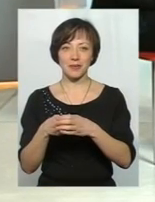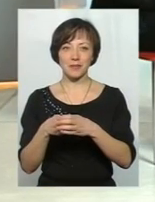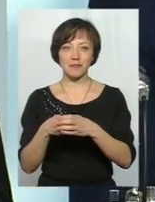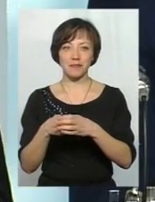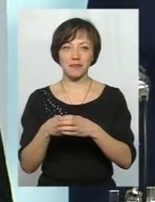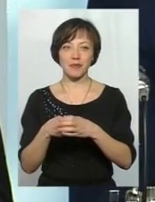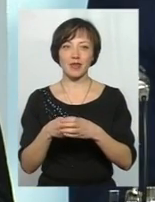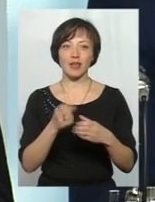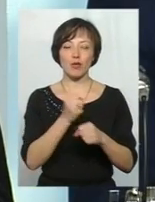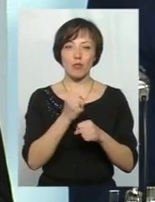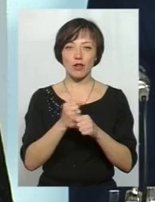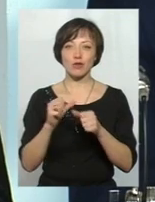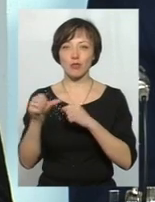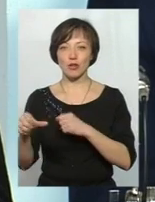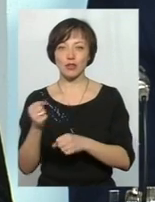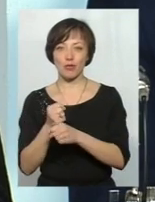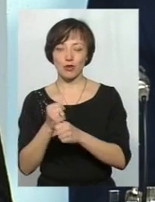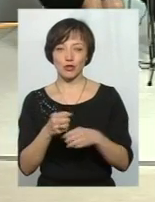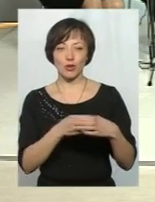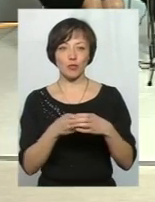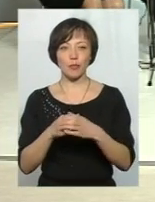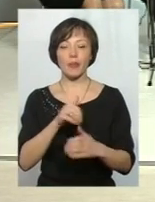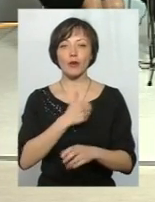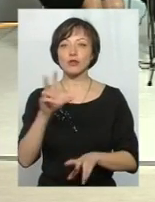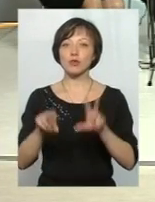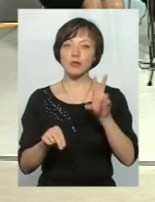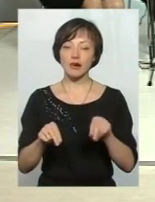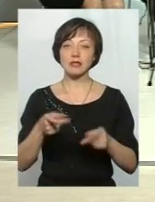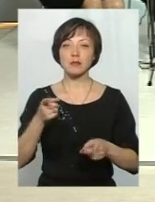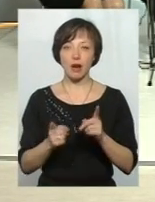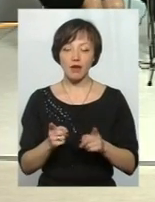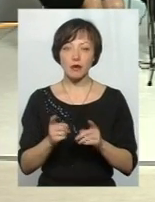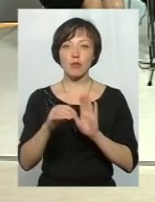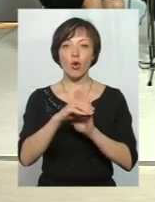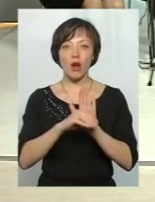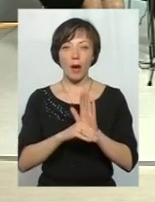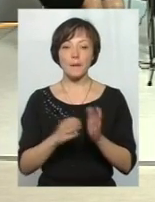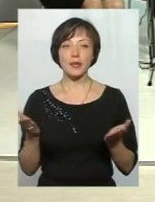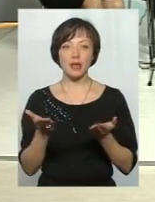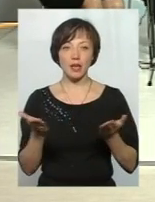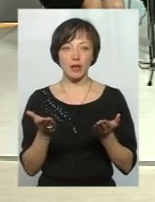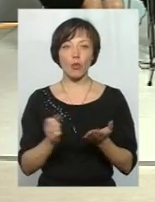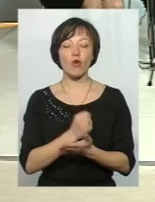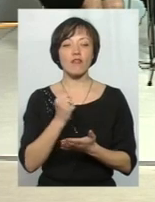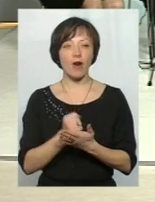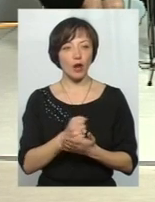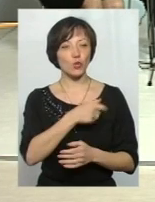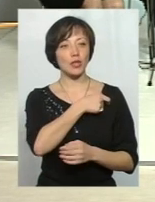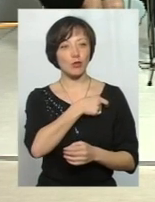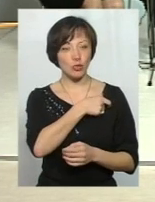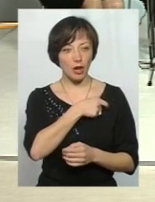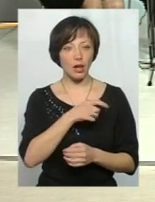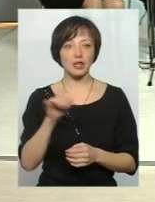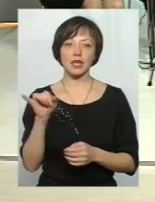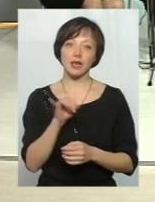і робочих, і позаробочих. Що ж, хочеться сподіватися, що справді ті програми, які ухвалюють депутати